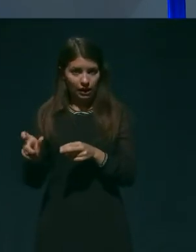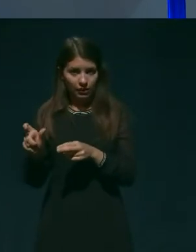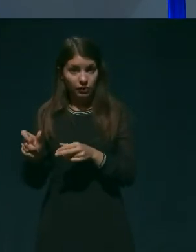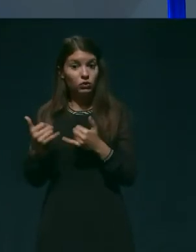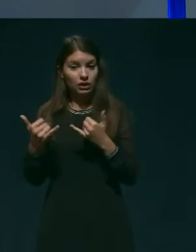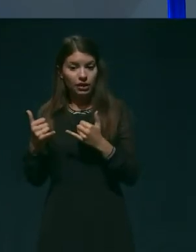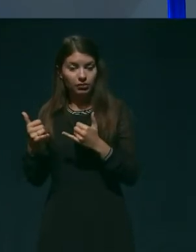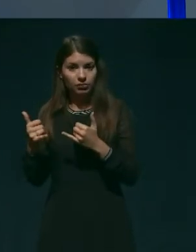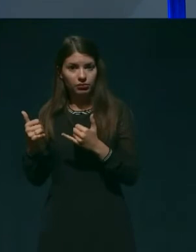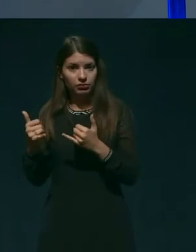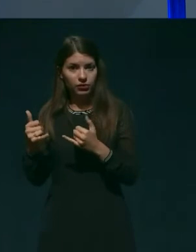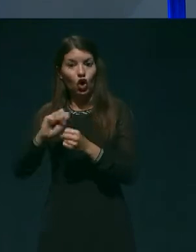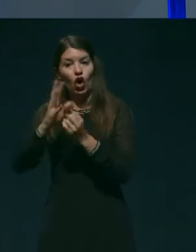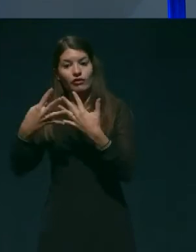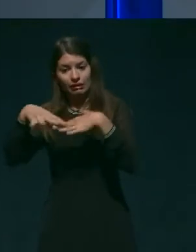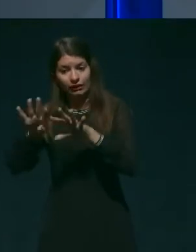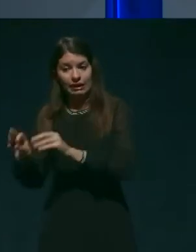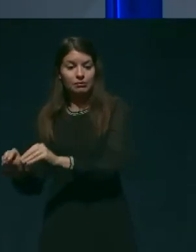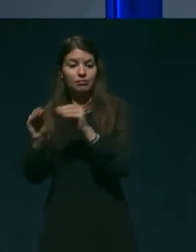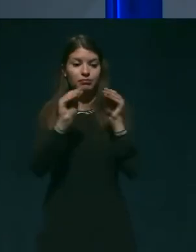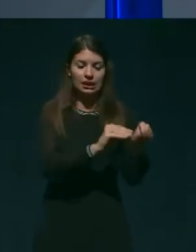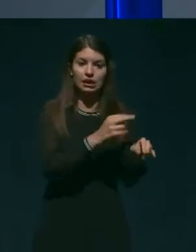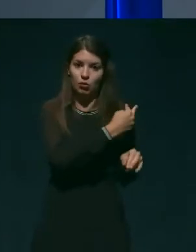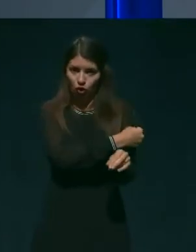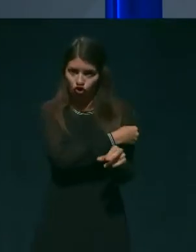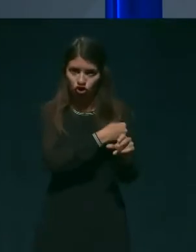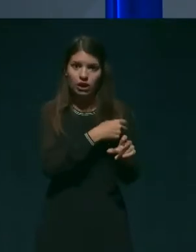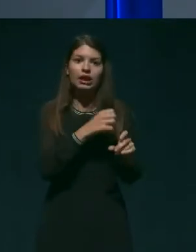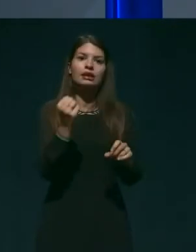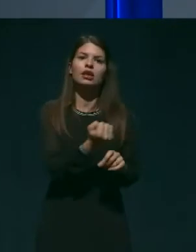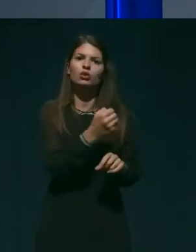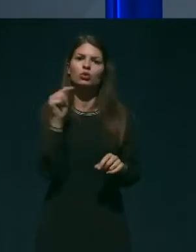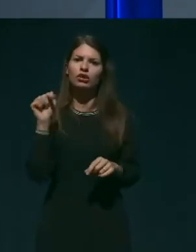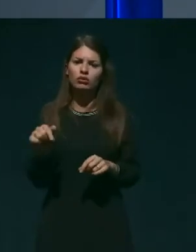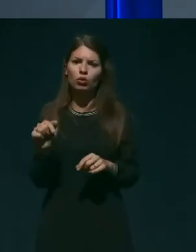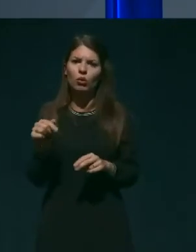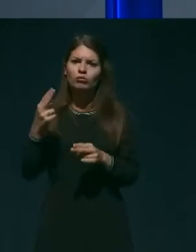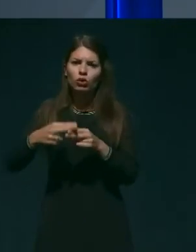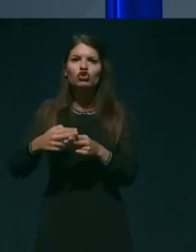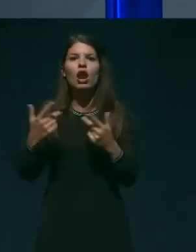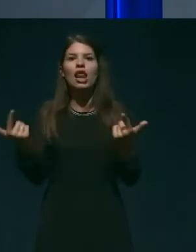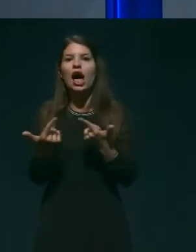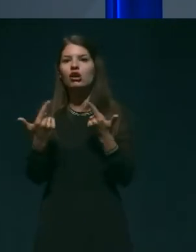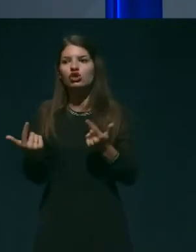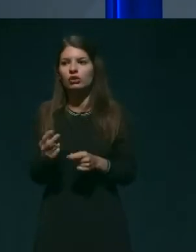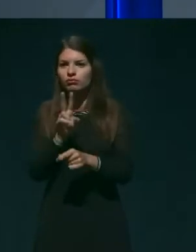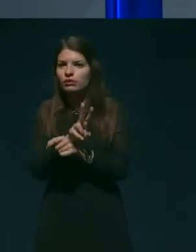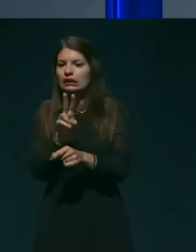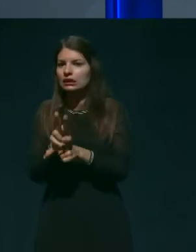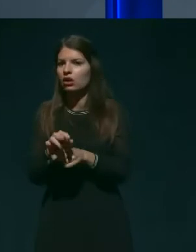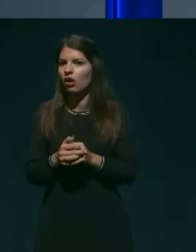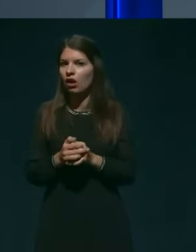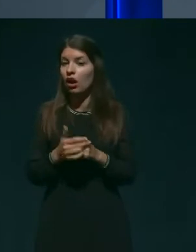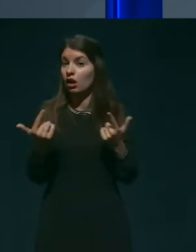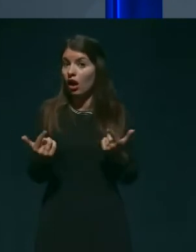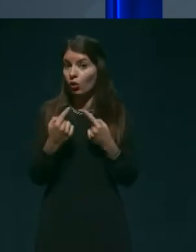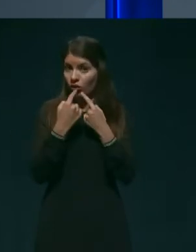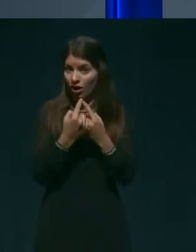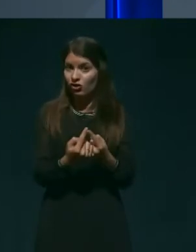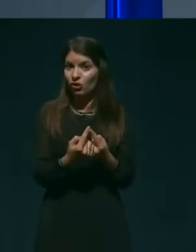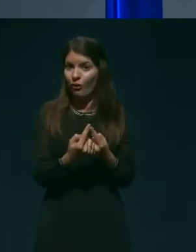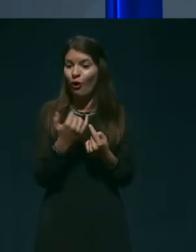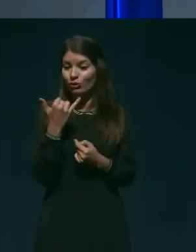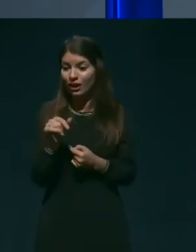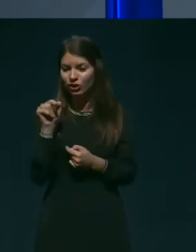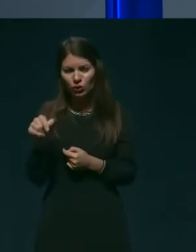bovnišnice, zato, da se bo okužba lažje kontrolerala. Ali lahko rečemo saj v tem smislu, da smo morda